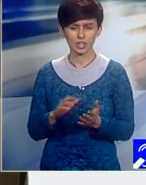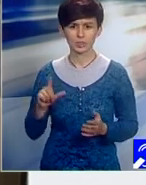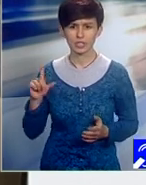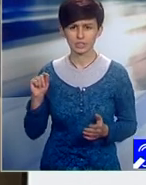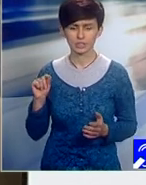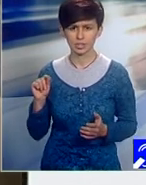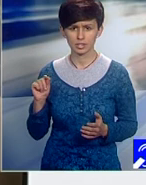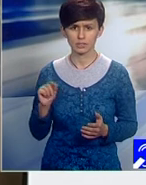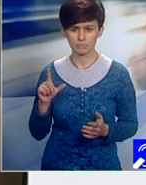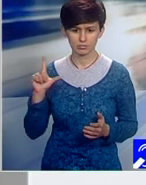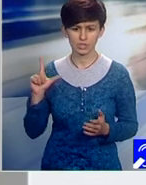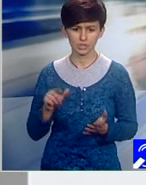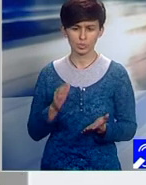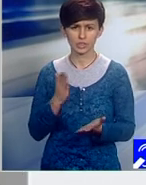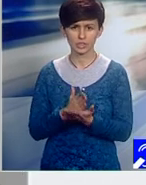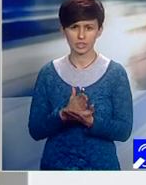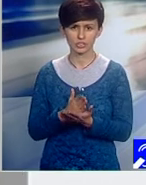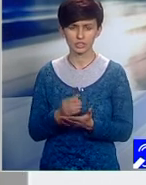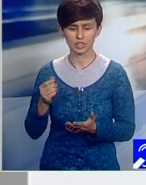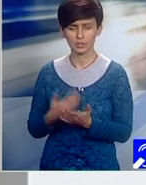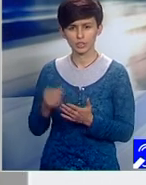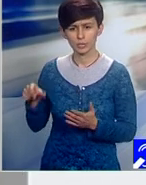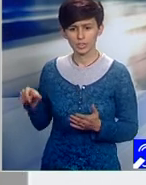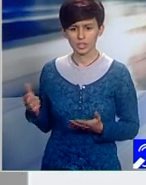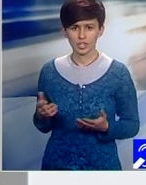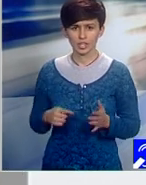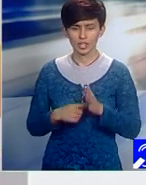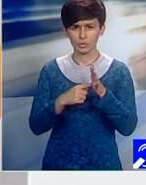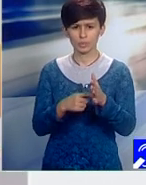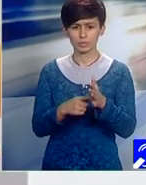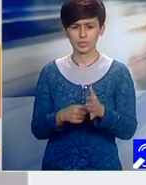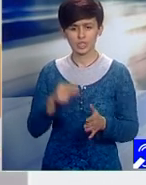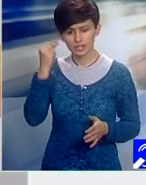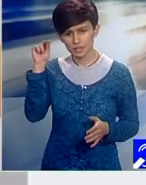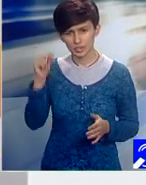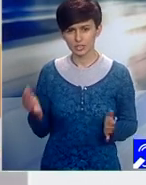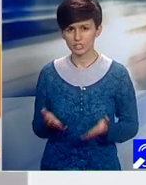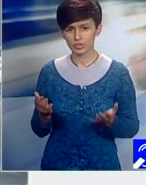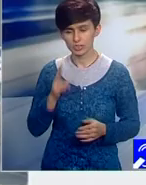sentințe definitive către două persoane care au publicat mesaje instigatoare la ură în mediul online.